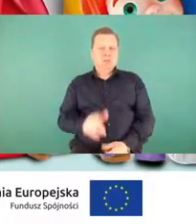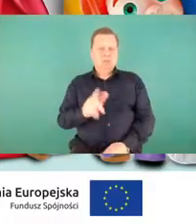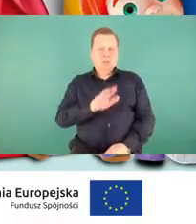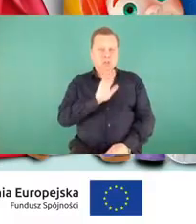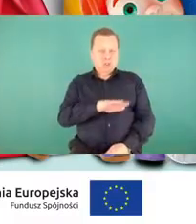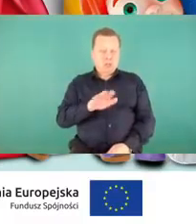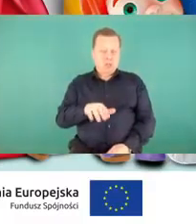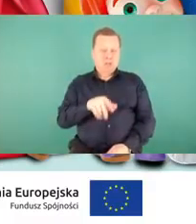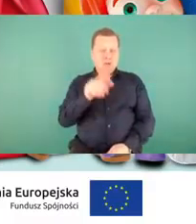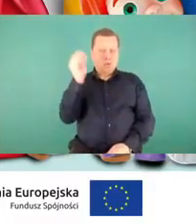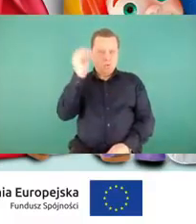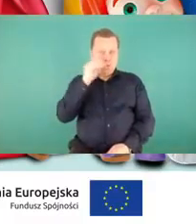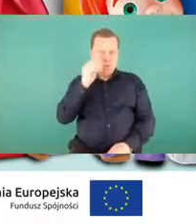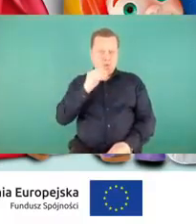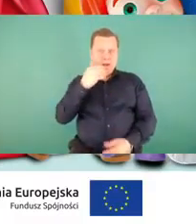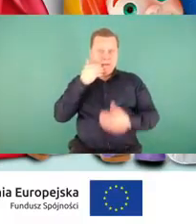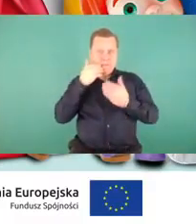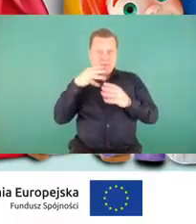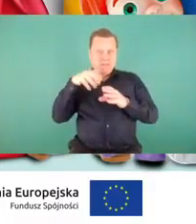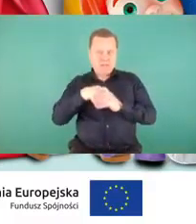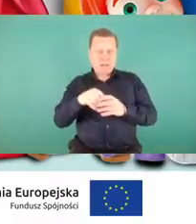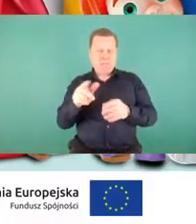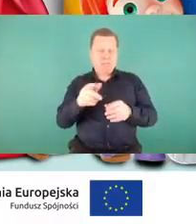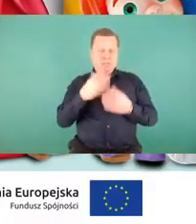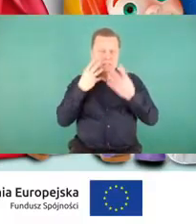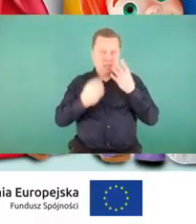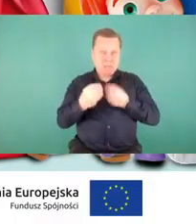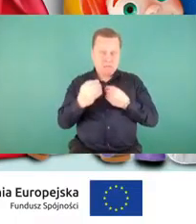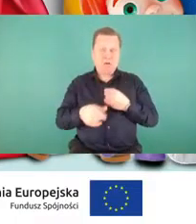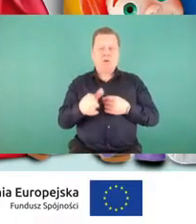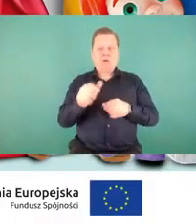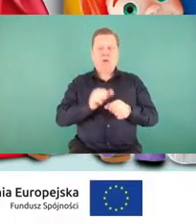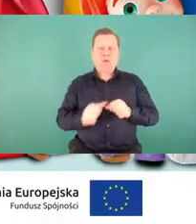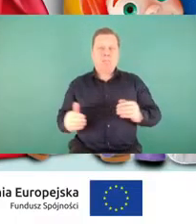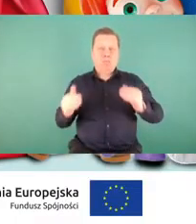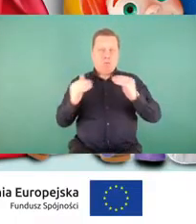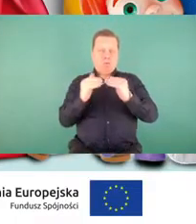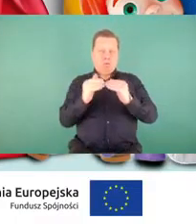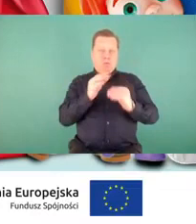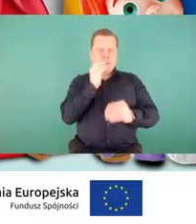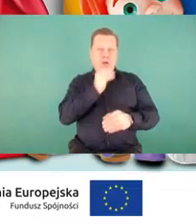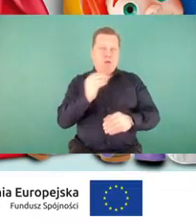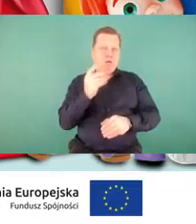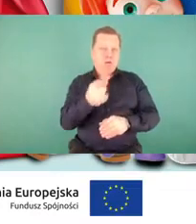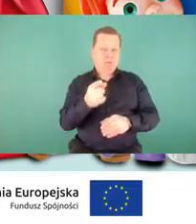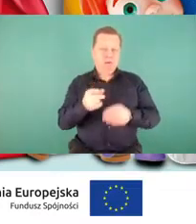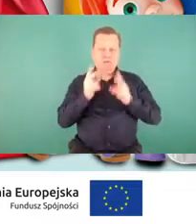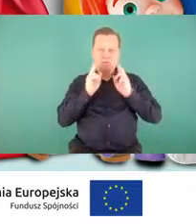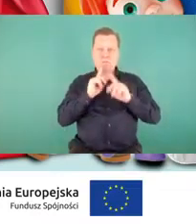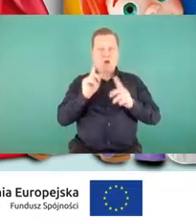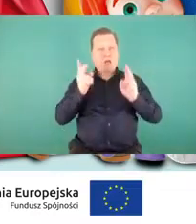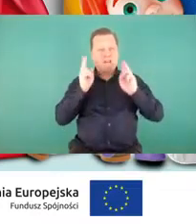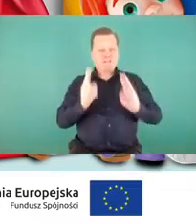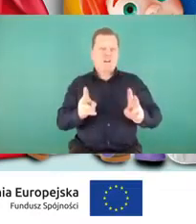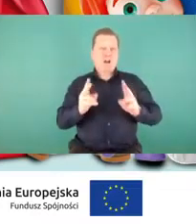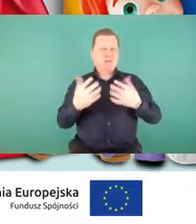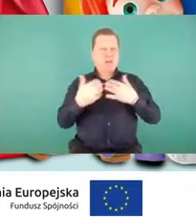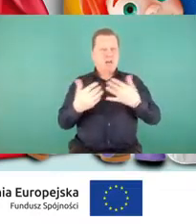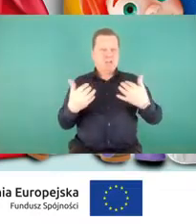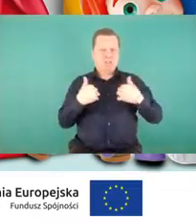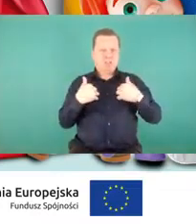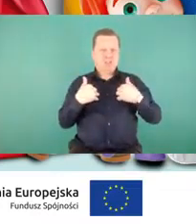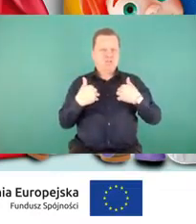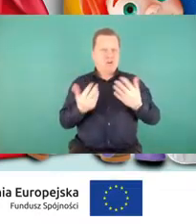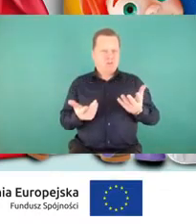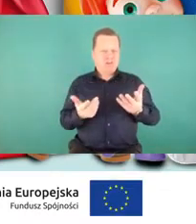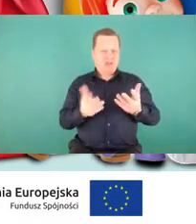jest to dla niego bardziej dostępne, bardziej realne, bardziej rzeczywiste, a później może to idealnie przenieść na